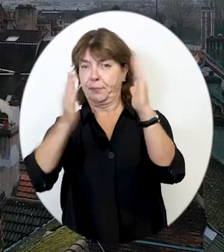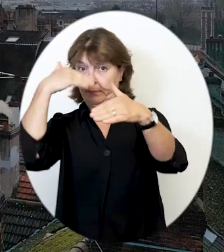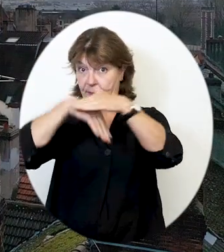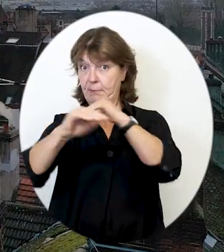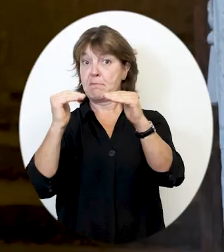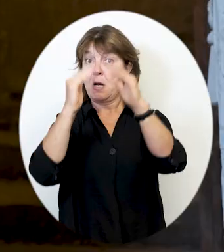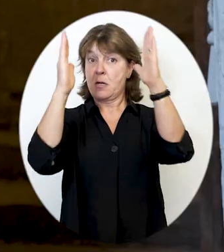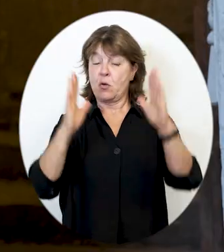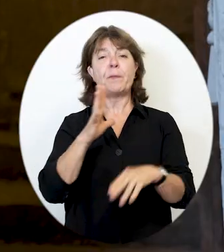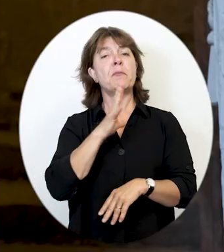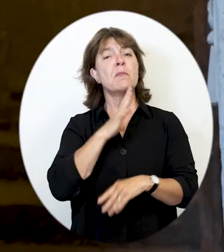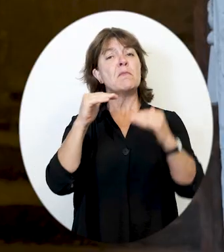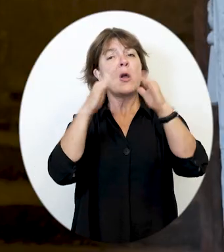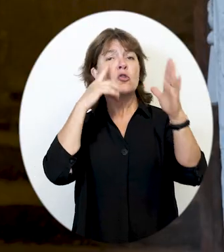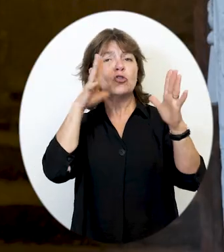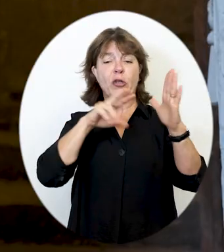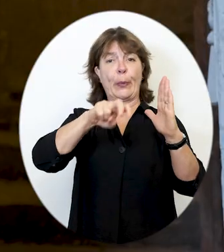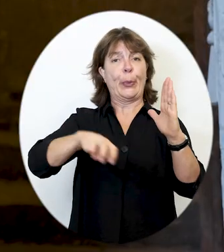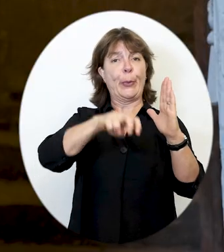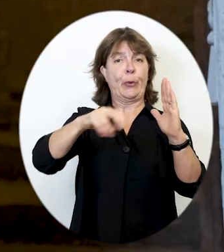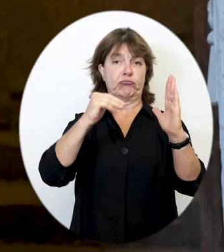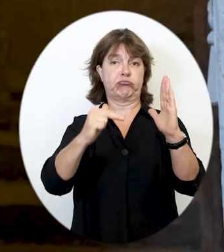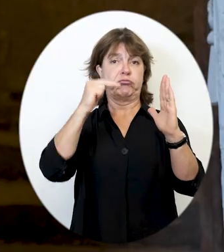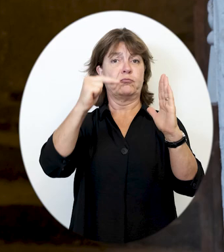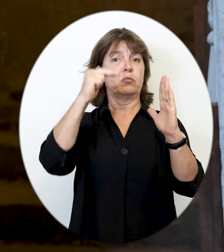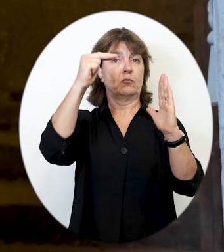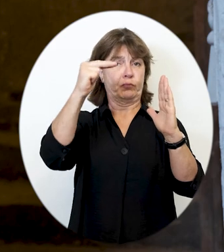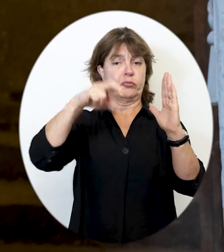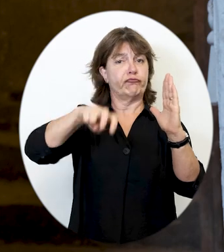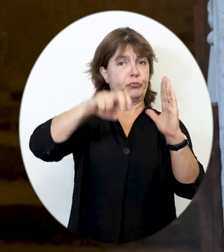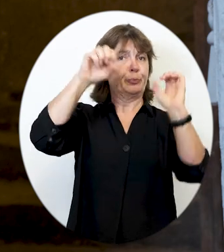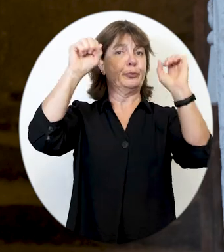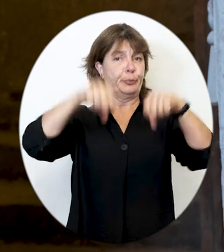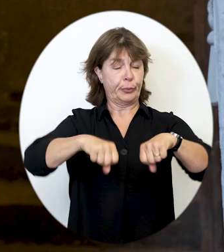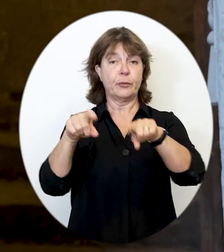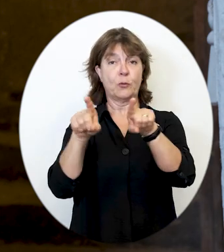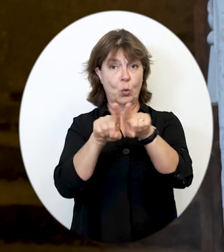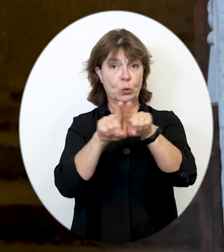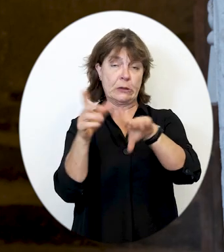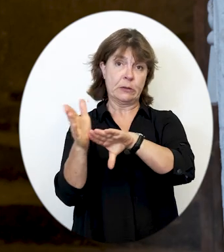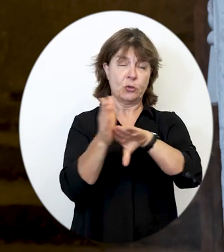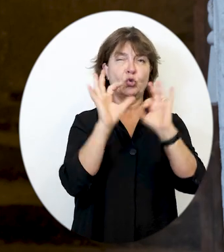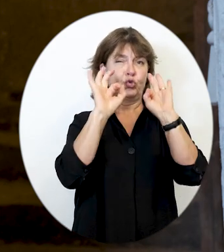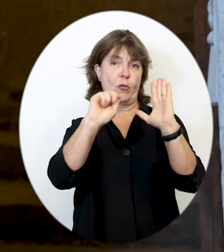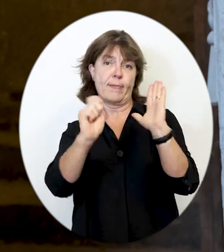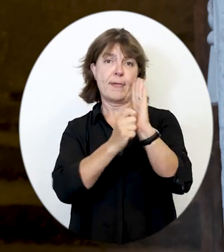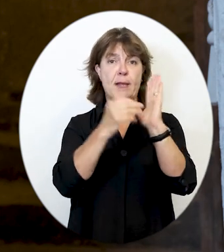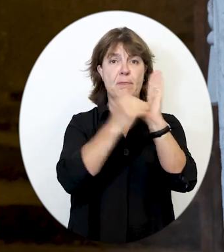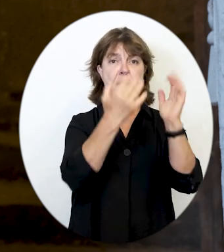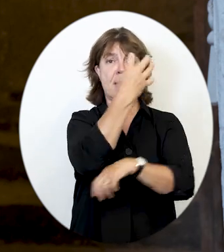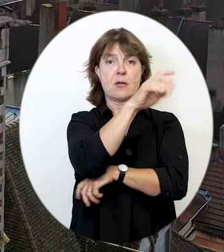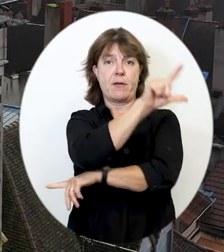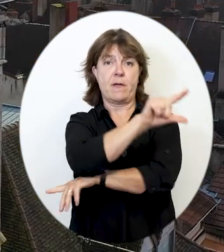Cette maison est dotée d'une tour escalier qui permet de desservir les étages et ils vont en 1429